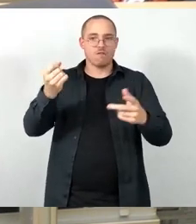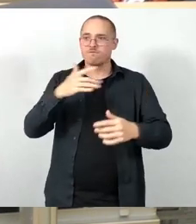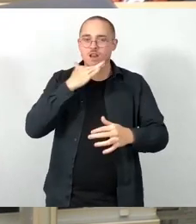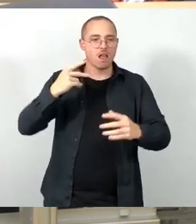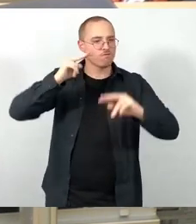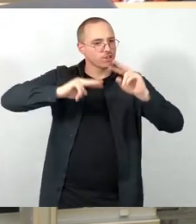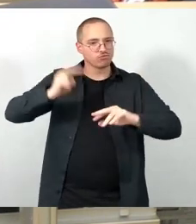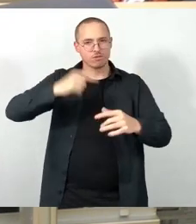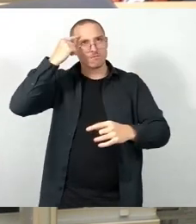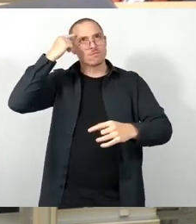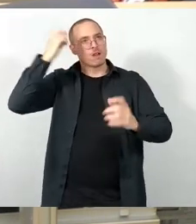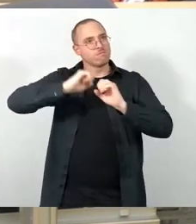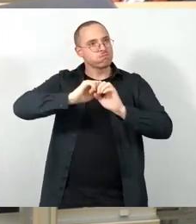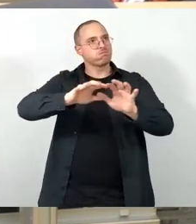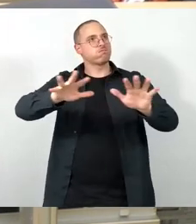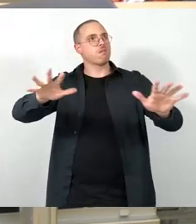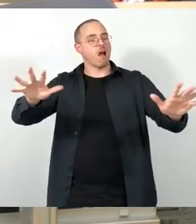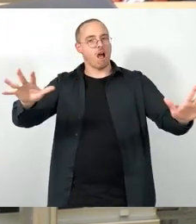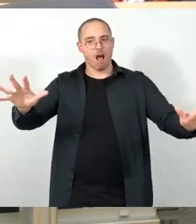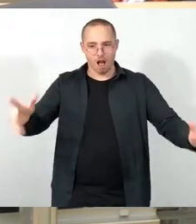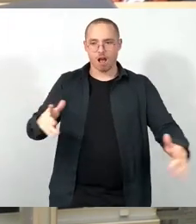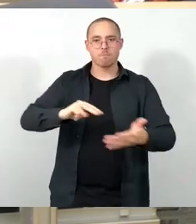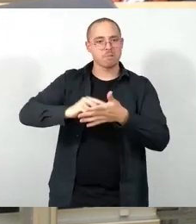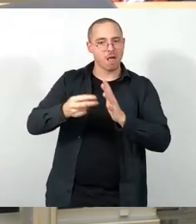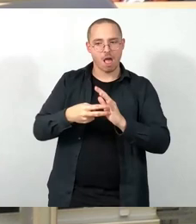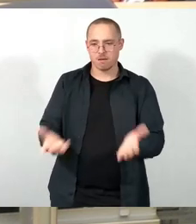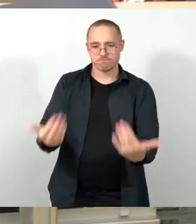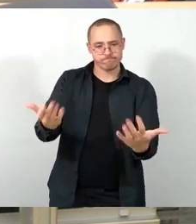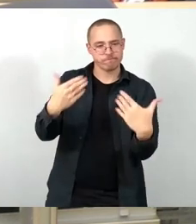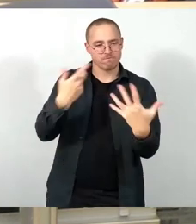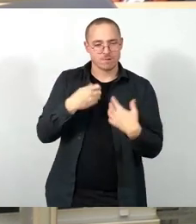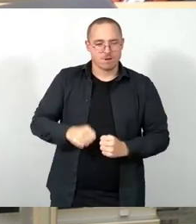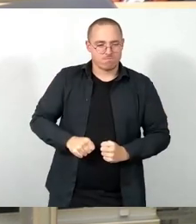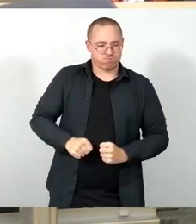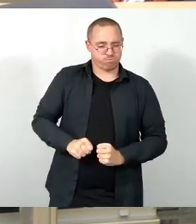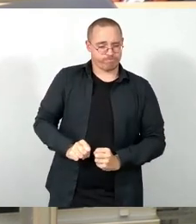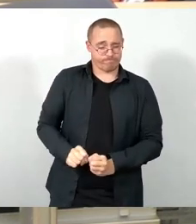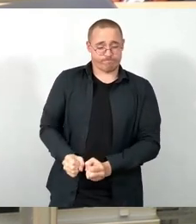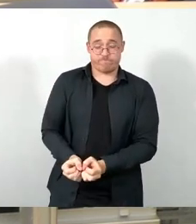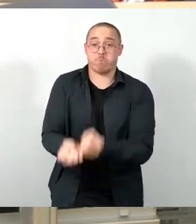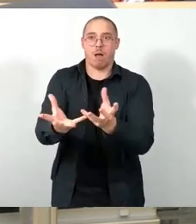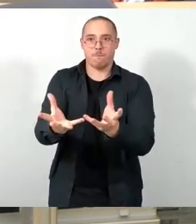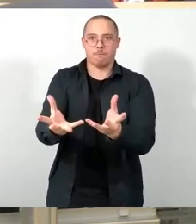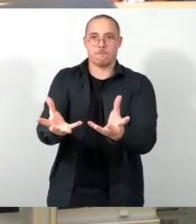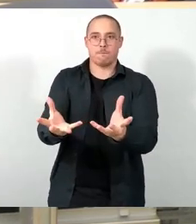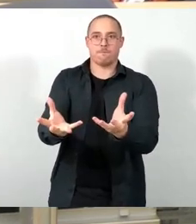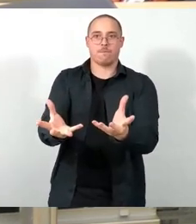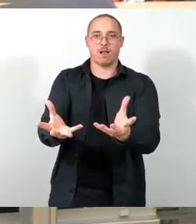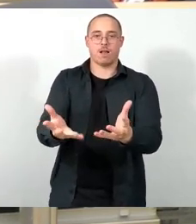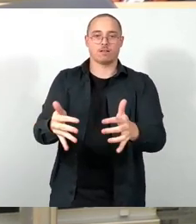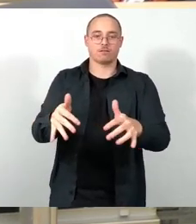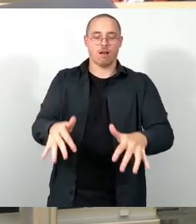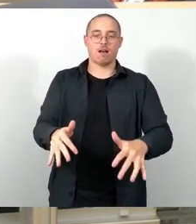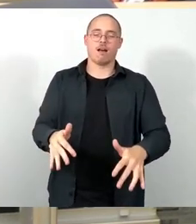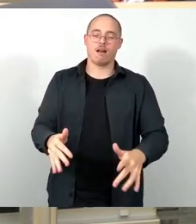Klimarettungsplanung aus dem Sitzkreis presste, würde jedes noch so gute Ergebnis durch die vorgeblich unumstößlichen